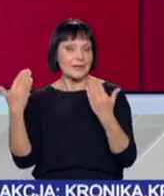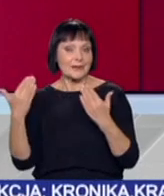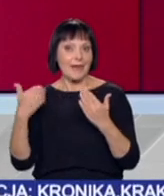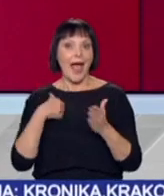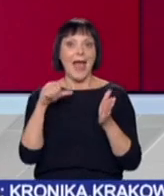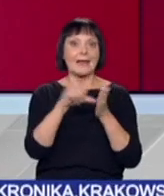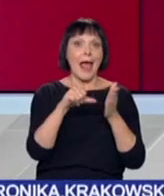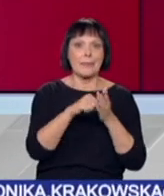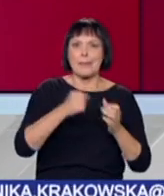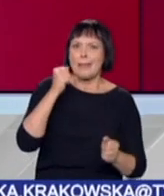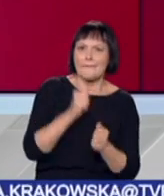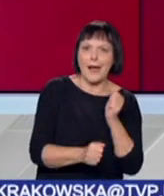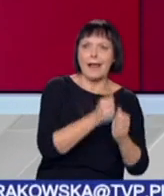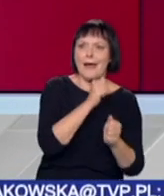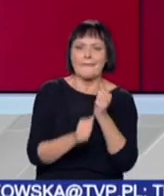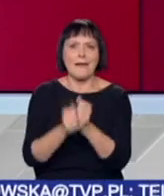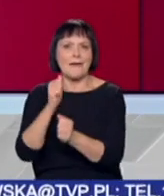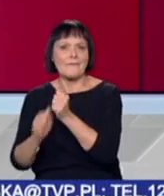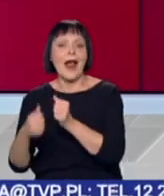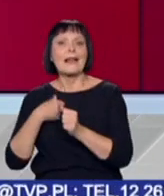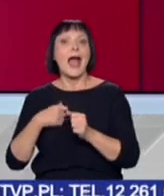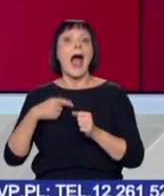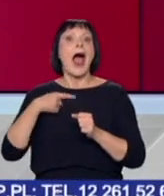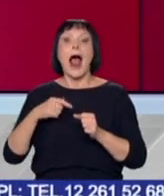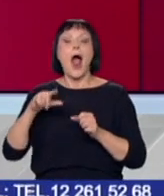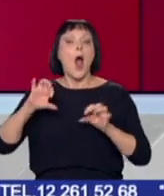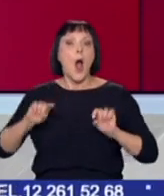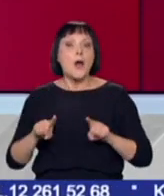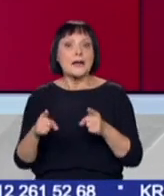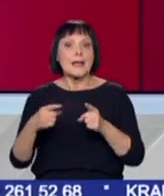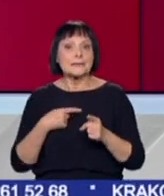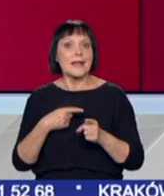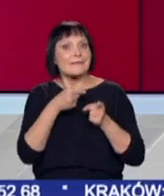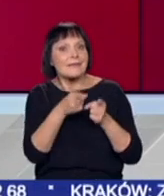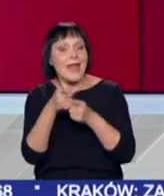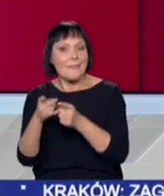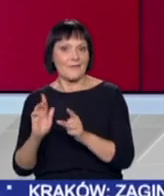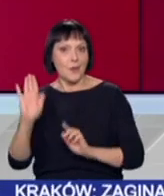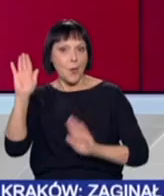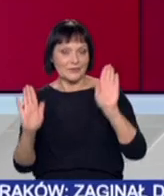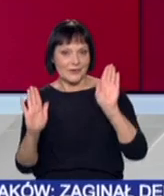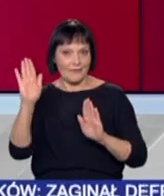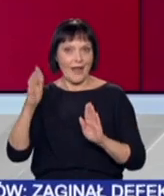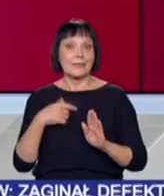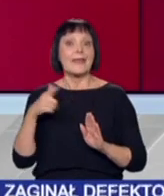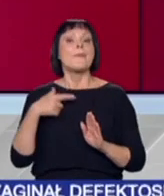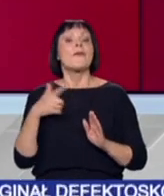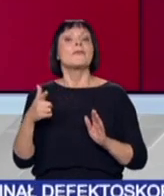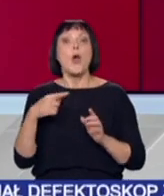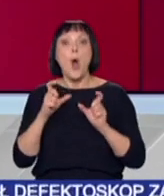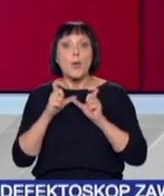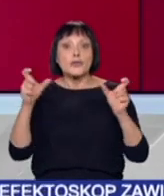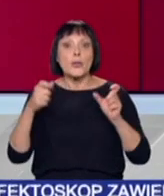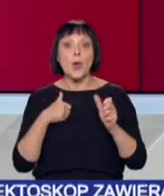mobilizują siły, a różne organizacje mobilizują mieszkańców, by głosować. Akcja ratunkowa dla Krakowa